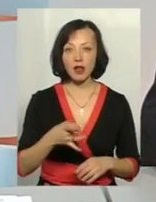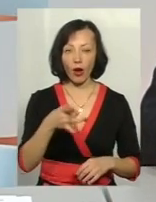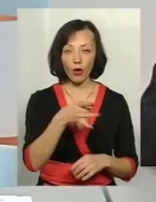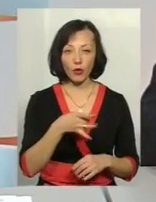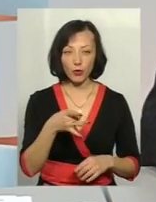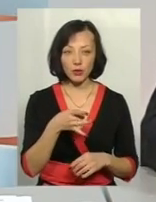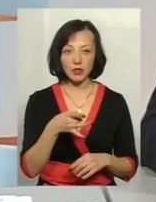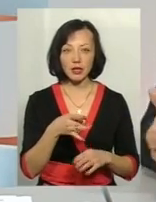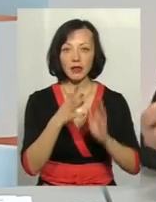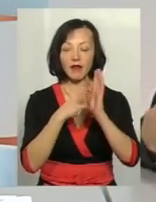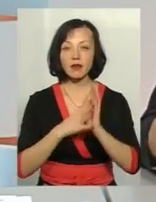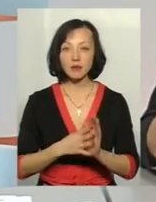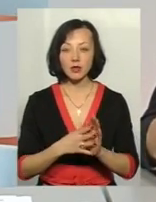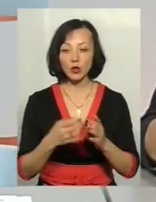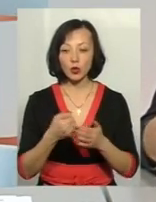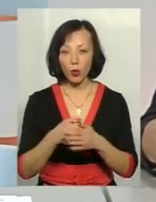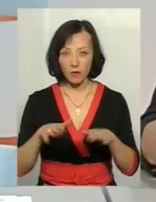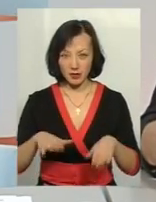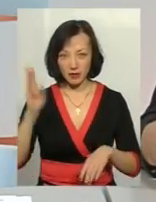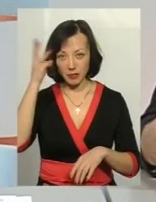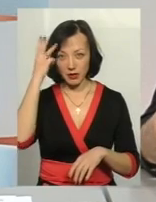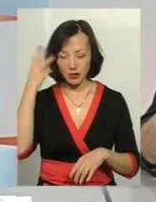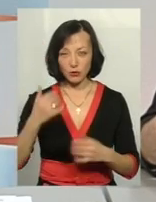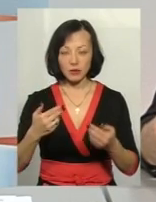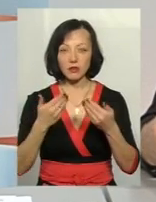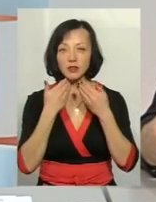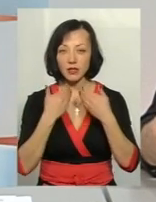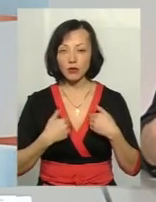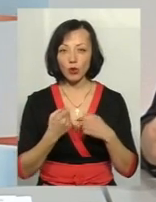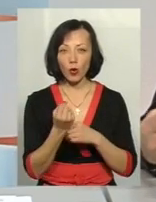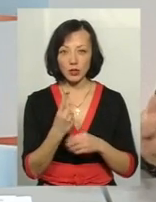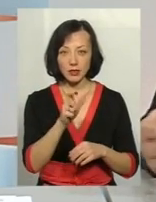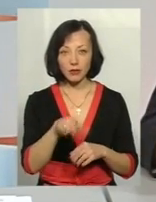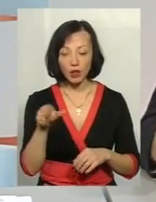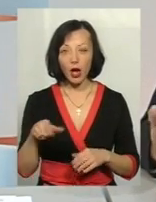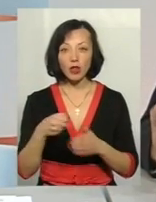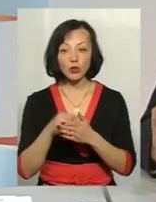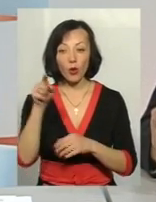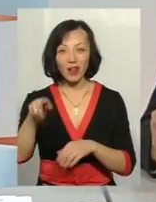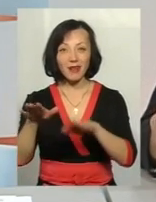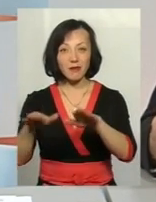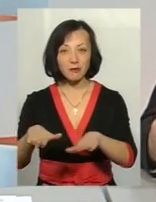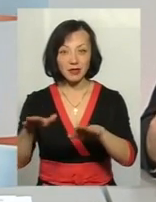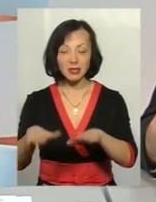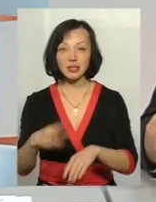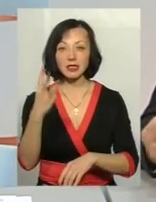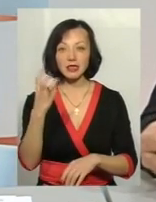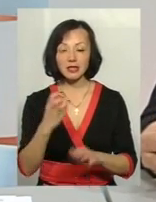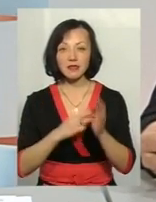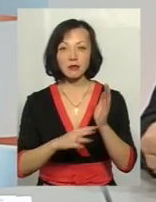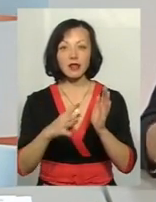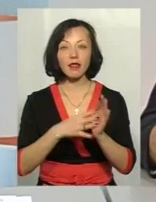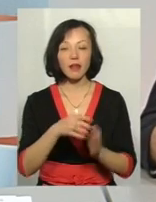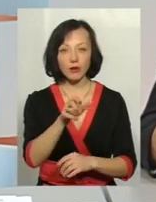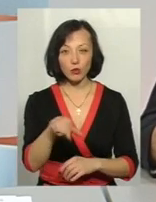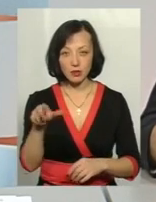за 9 місяців до місцевого центру, оскільки це наш центр, звернулося 11 осіб, то до бюро за 4 місяці звернулося 389